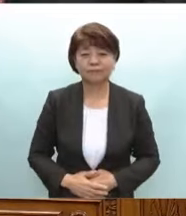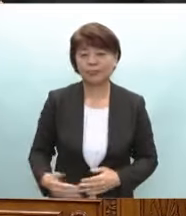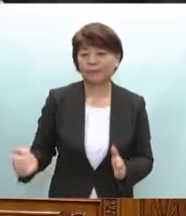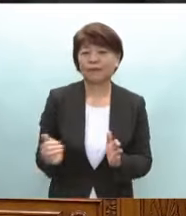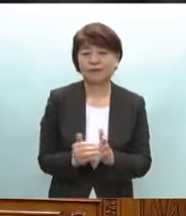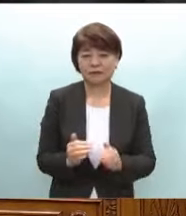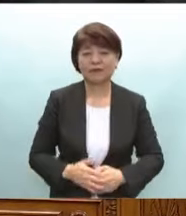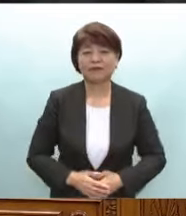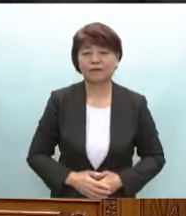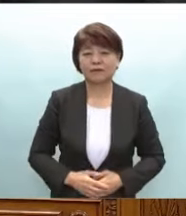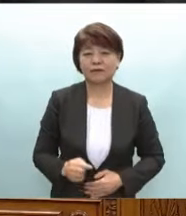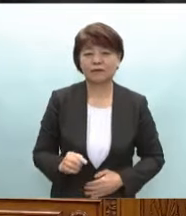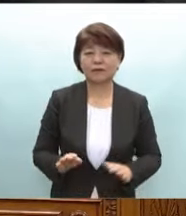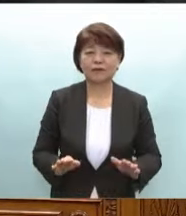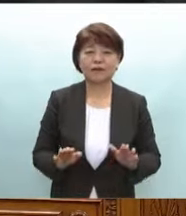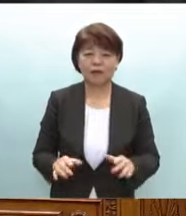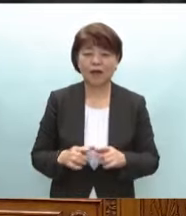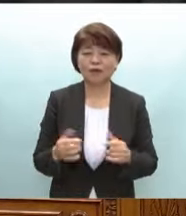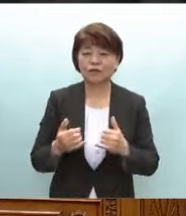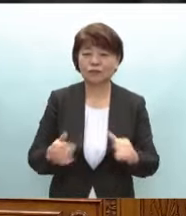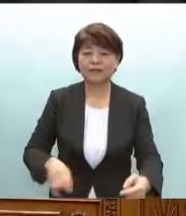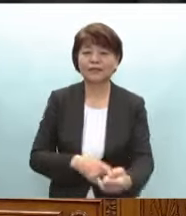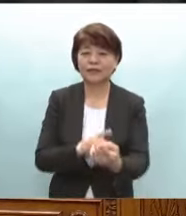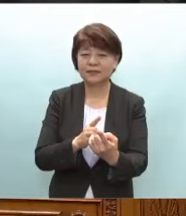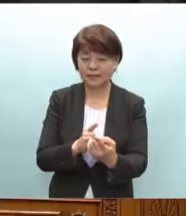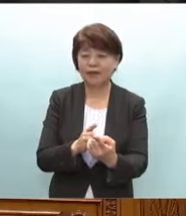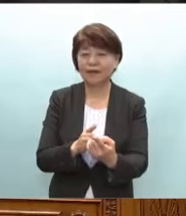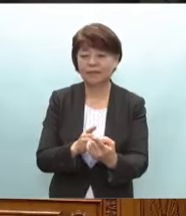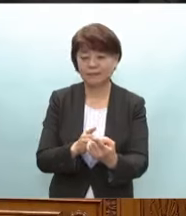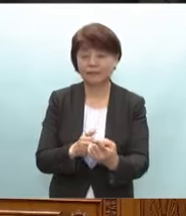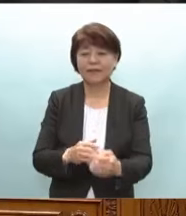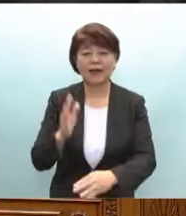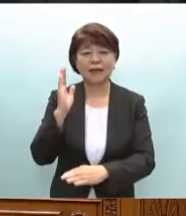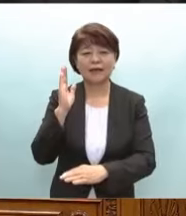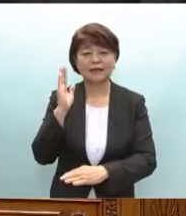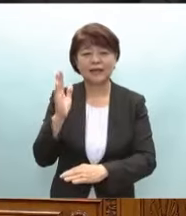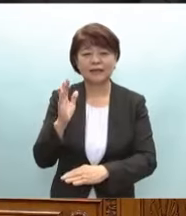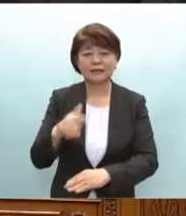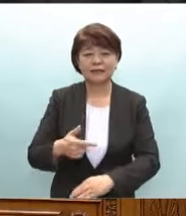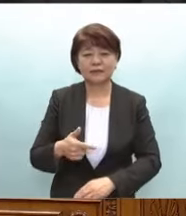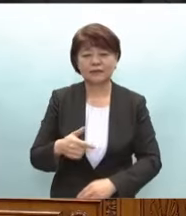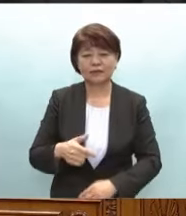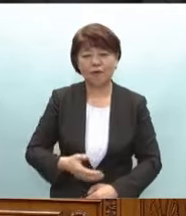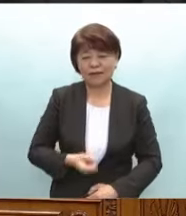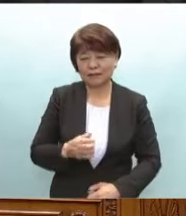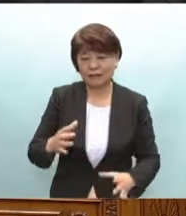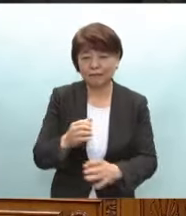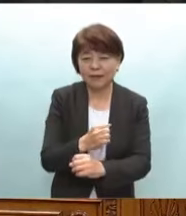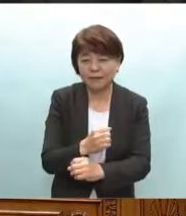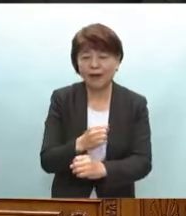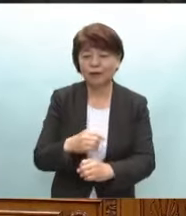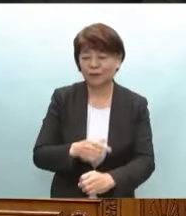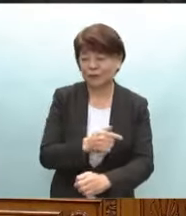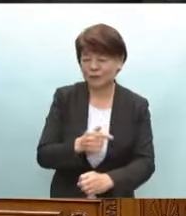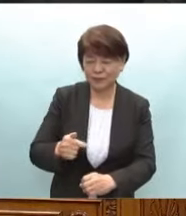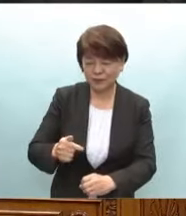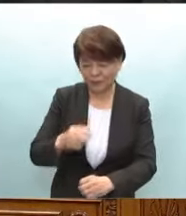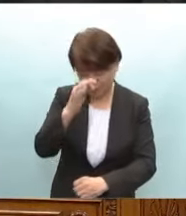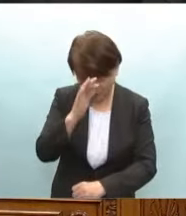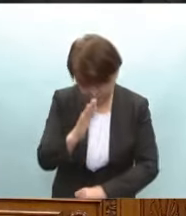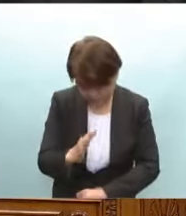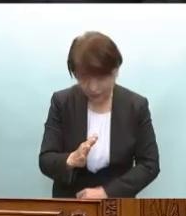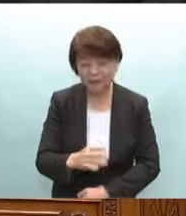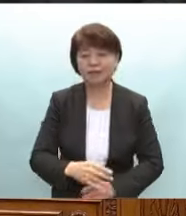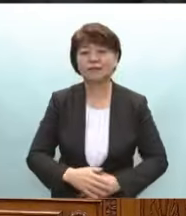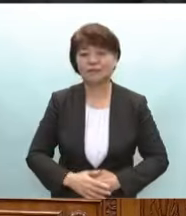結びにこの度は国民の皆様に対して政治不信を招きましたこと大変申し訳なく存